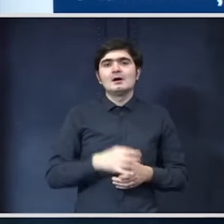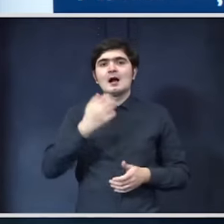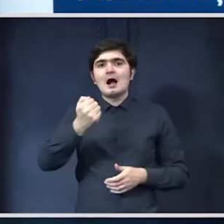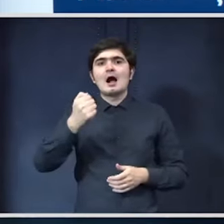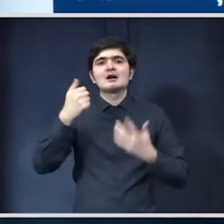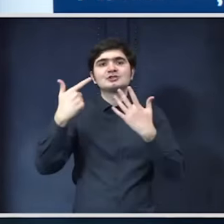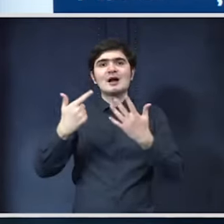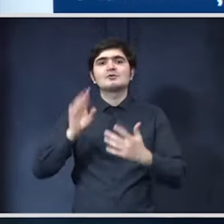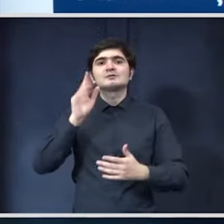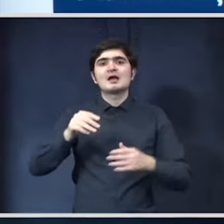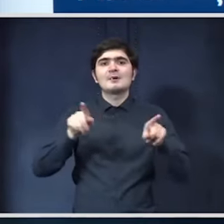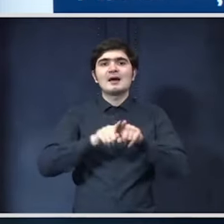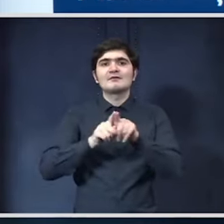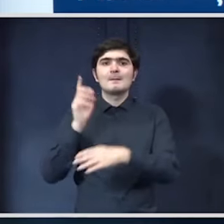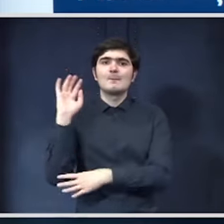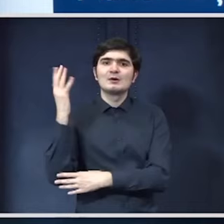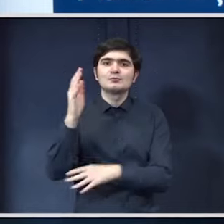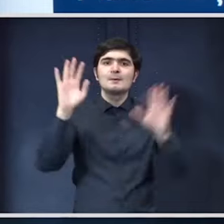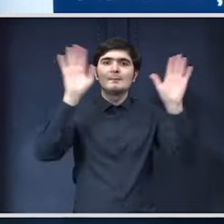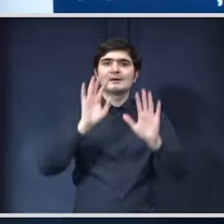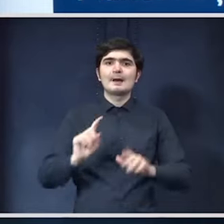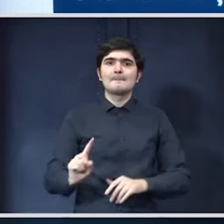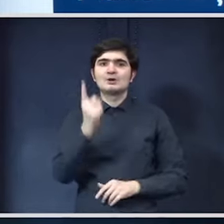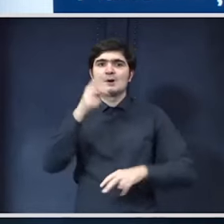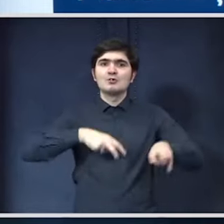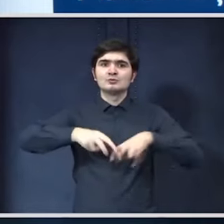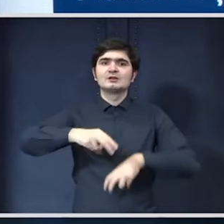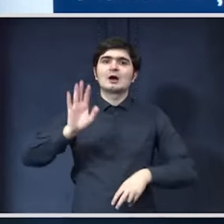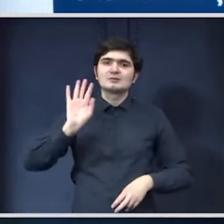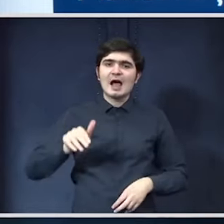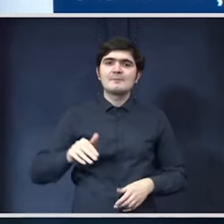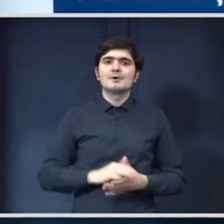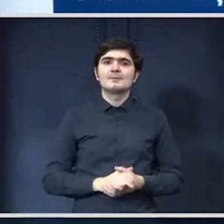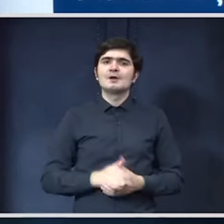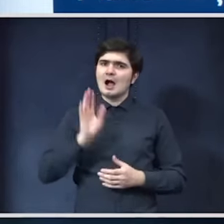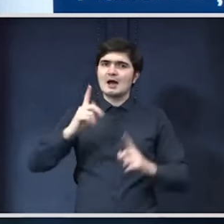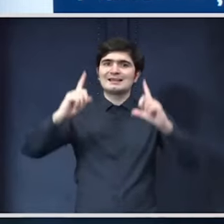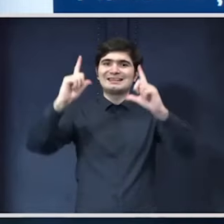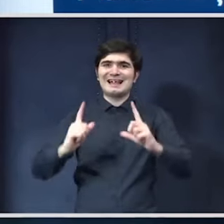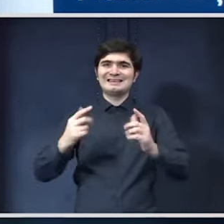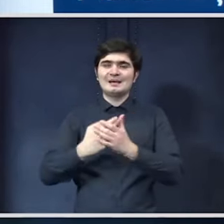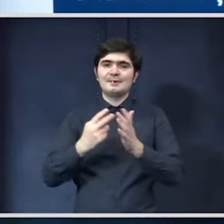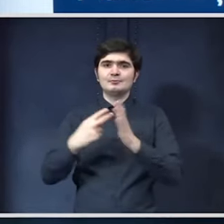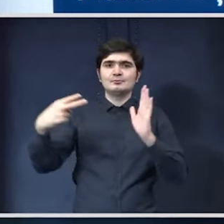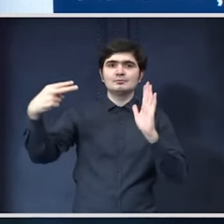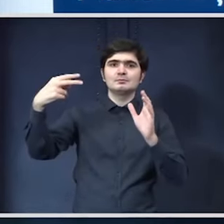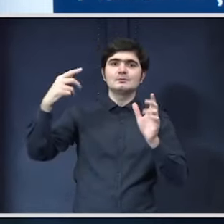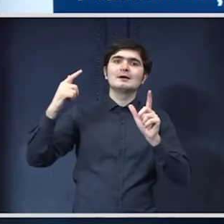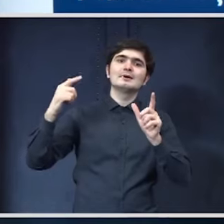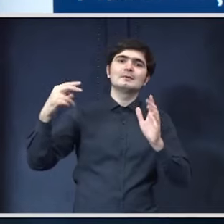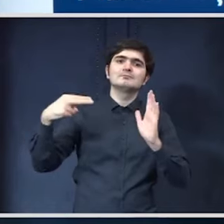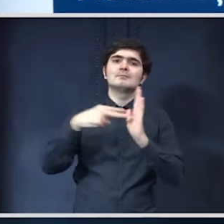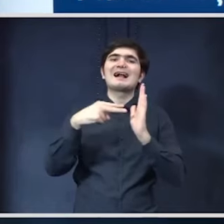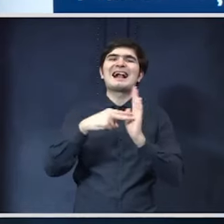va avea perdea forestieră prima autostrada care are așa ceva A7 va avea stații de încărcare autovehiculor electrice